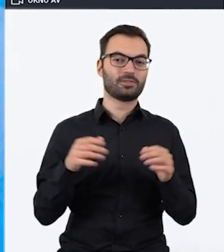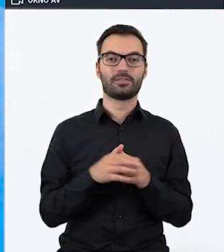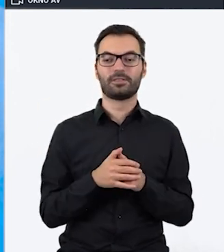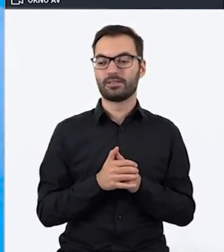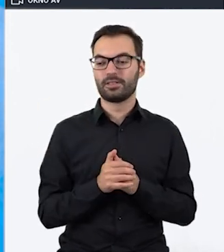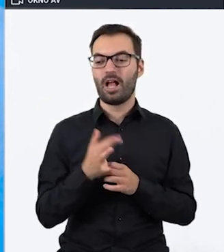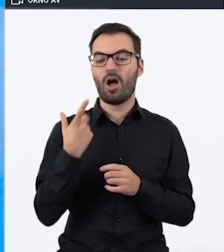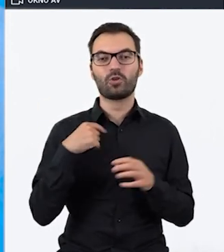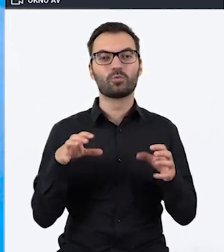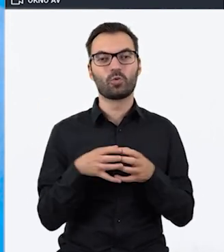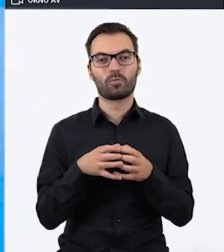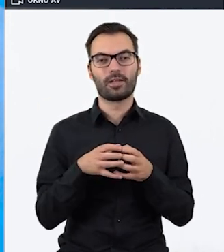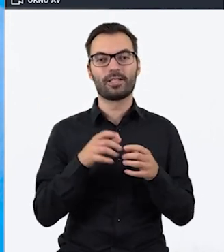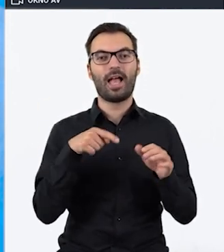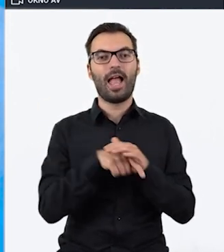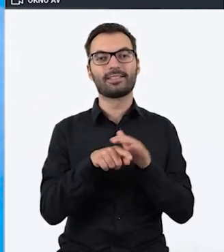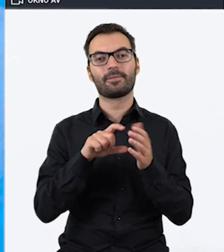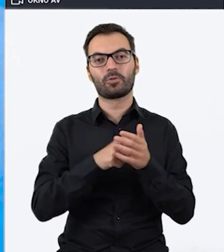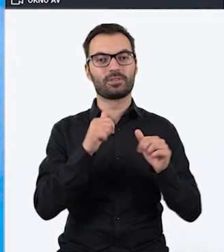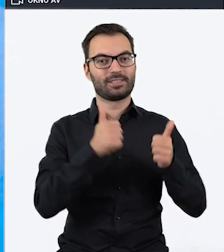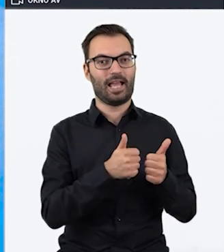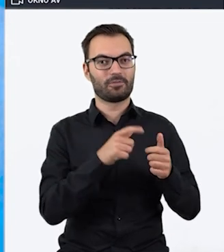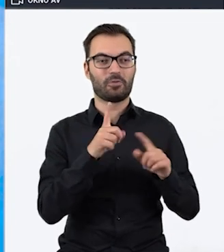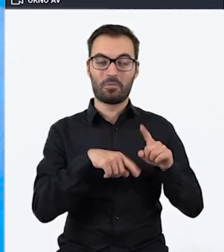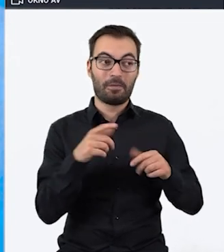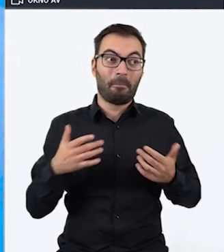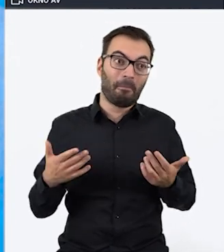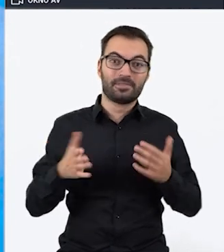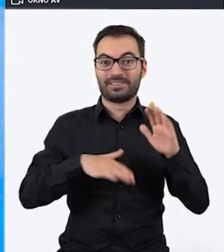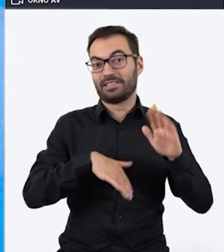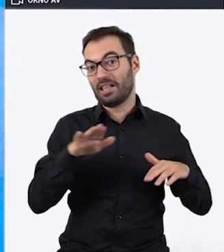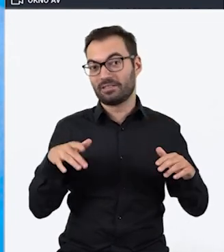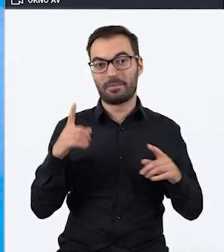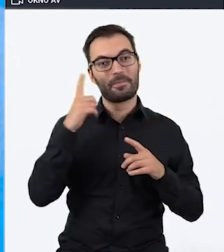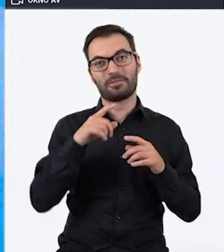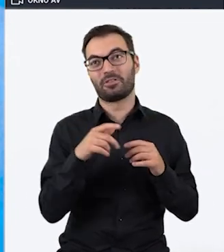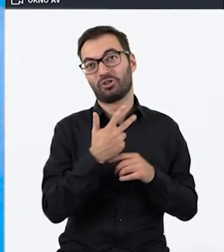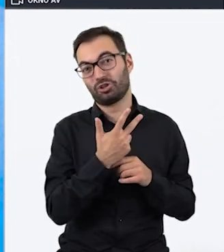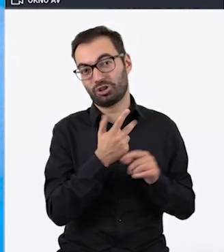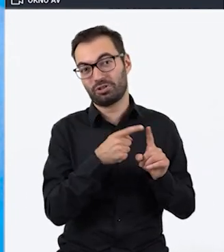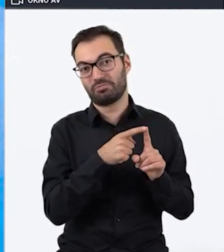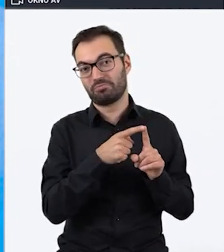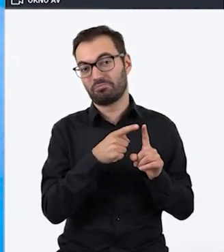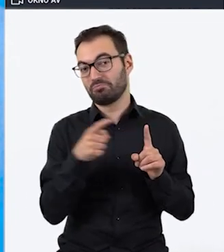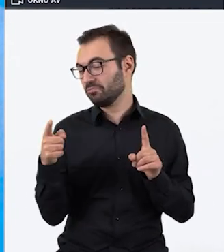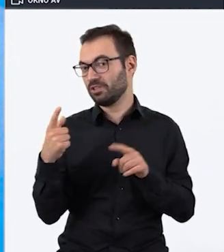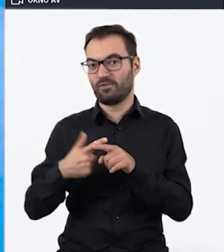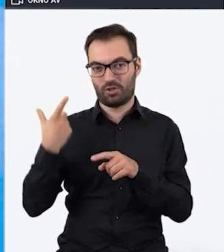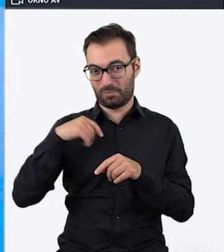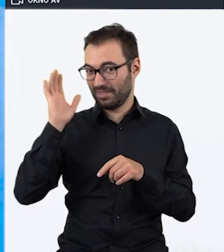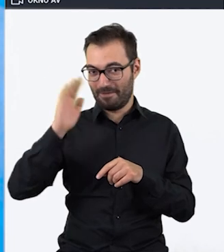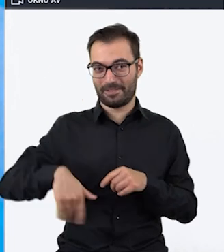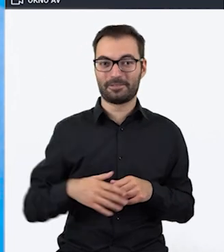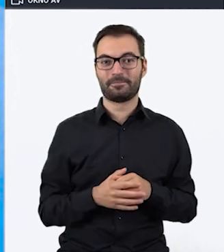powinna liczyć grupa w eskie w firmie stacjonarnym? To zależy, myślę, że od trzech nawet do dwudziestu osób.